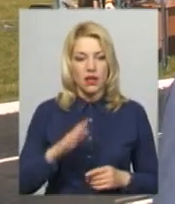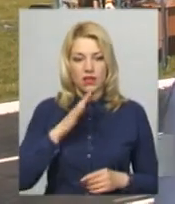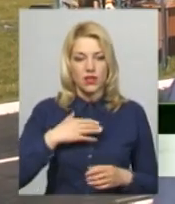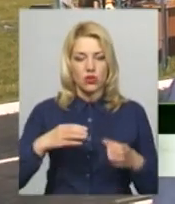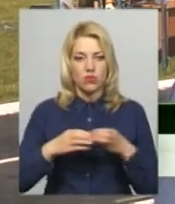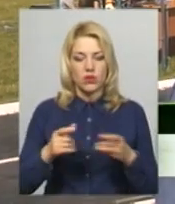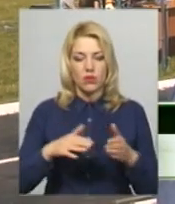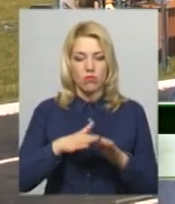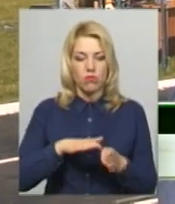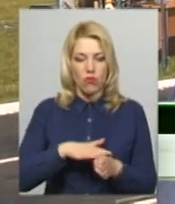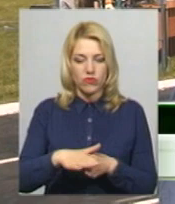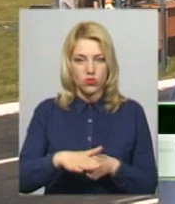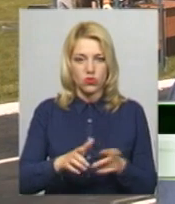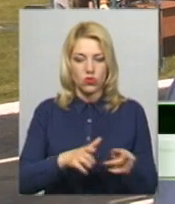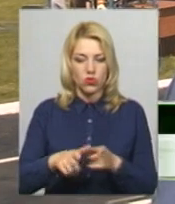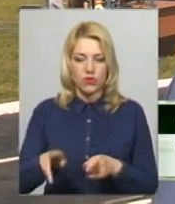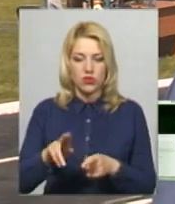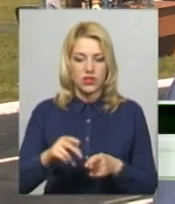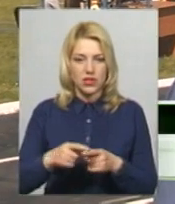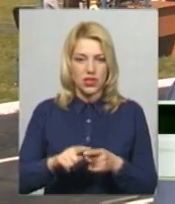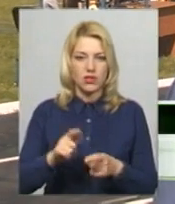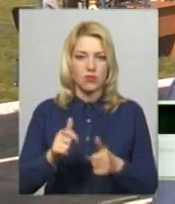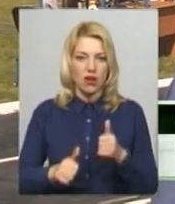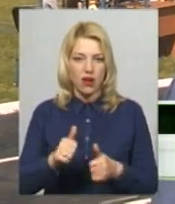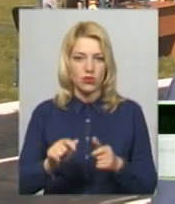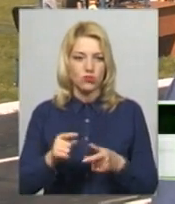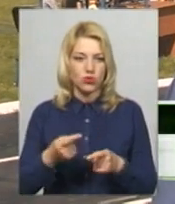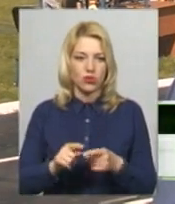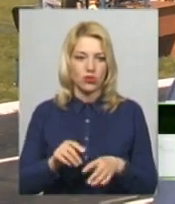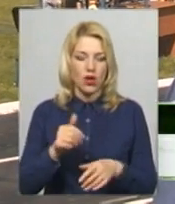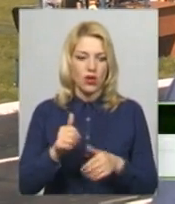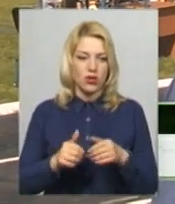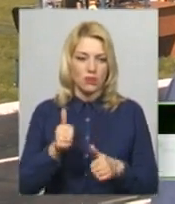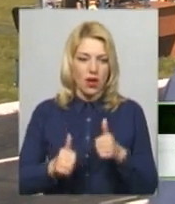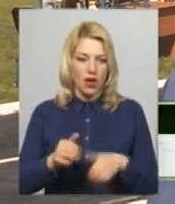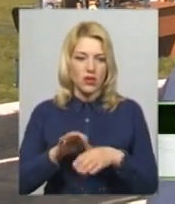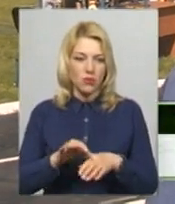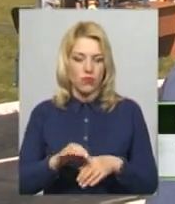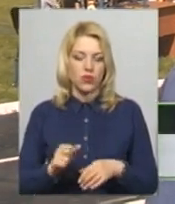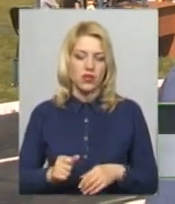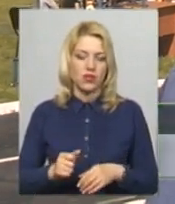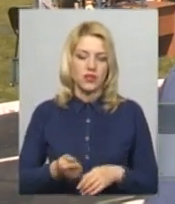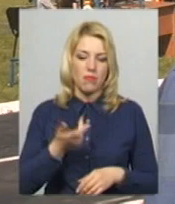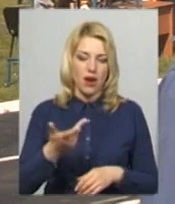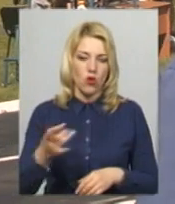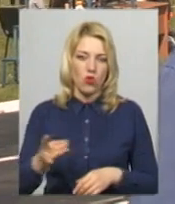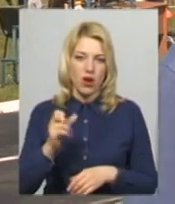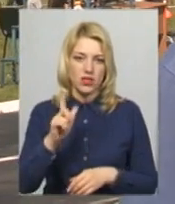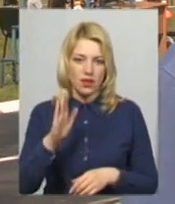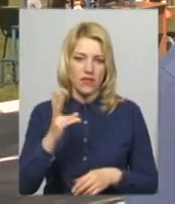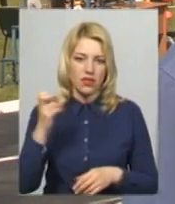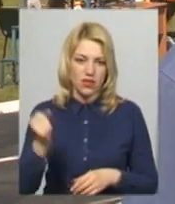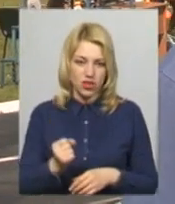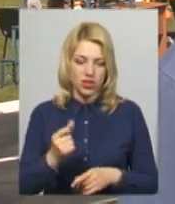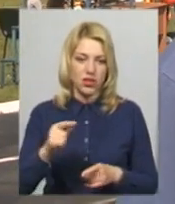повністю готова до цих змагань, так як тренування проводились по пару разів на тиждень, ми в